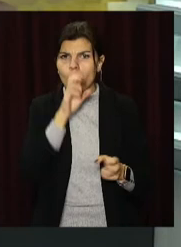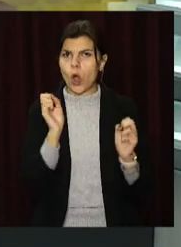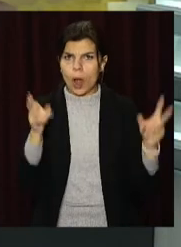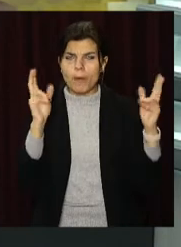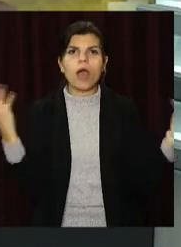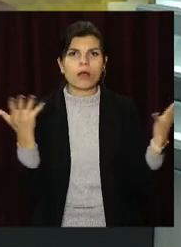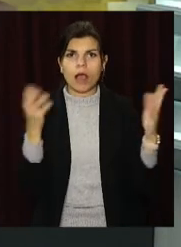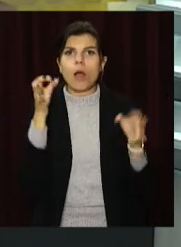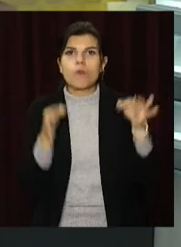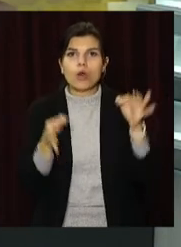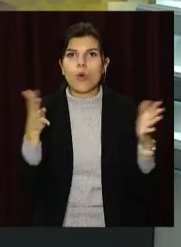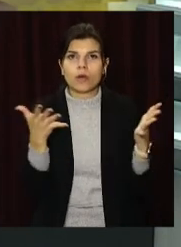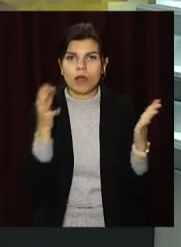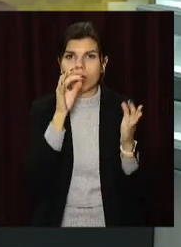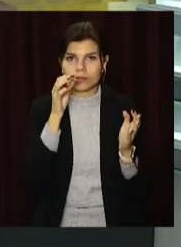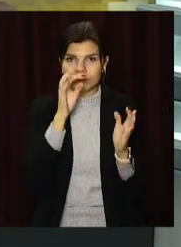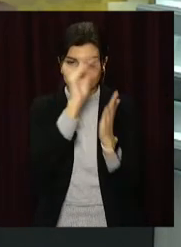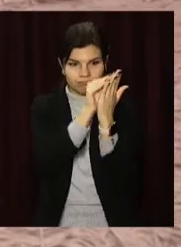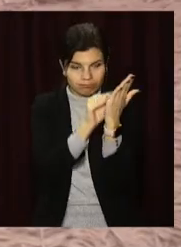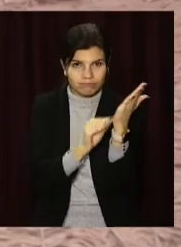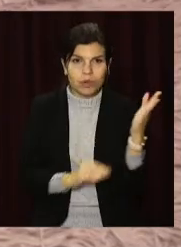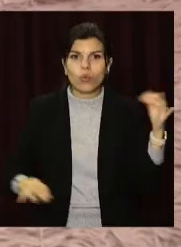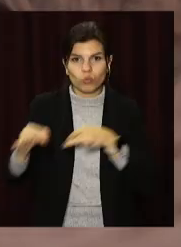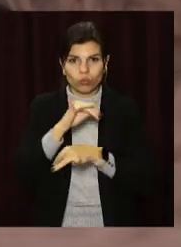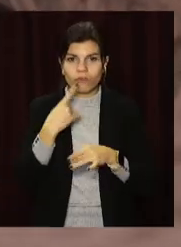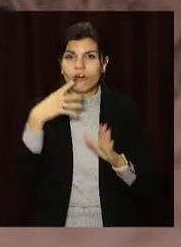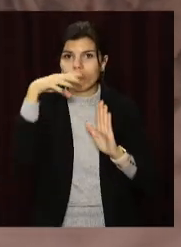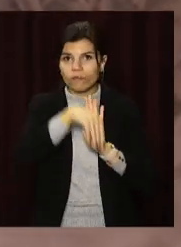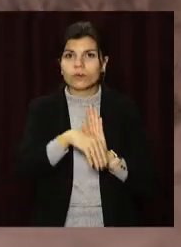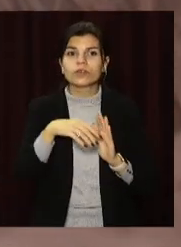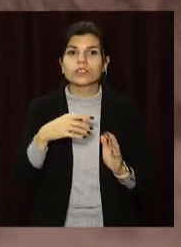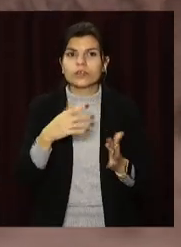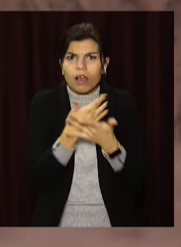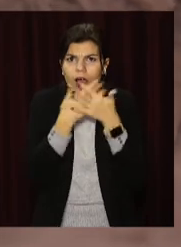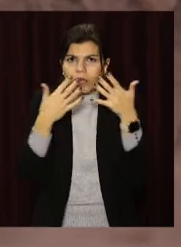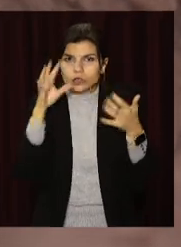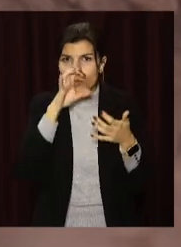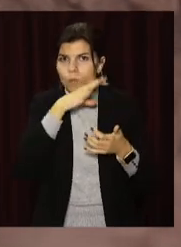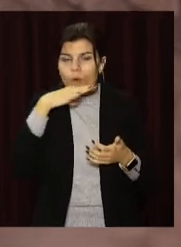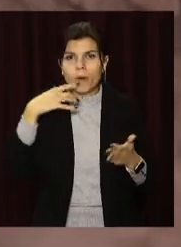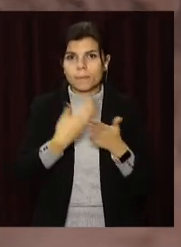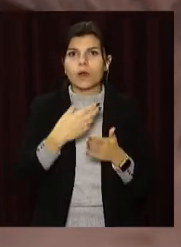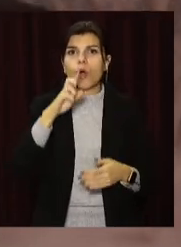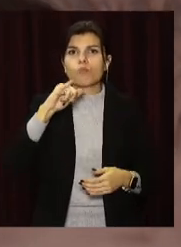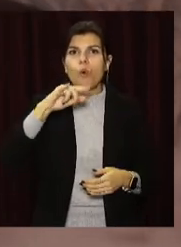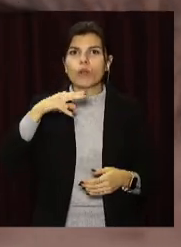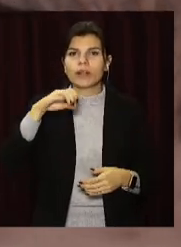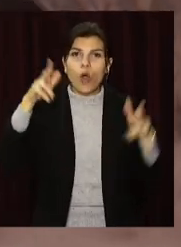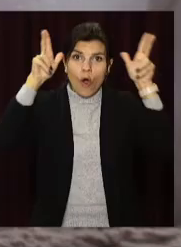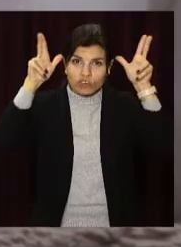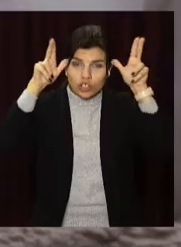Відповідну постанову затвердив уряд під час засідання. До переліку увійшли співсотні порід. Серед них бультер'єри,